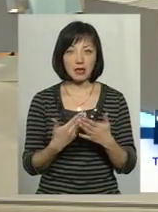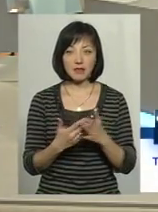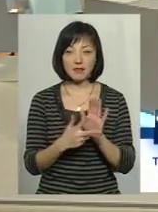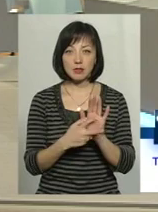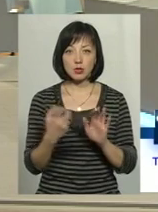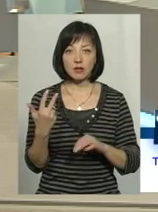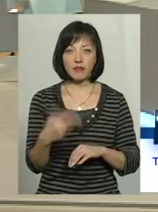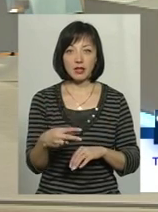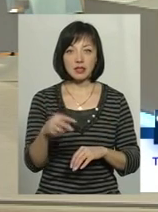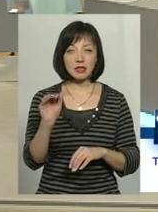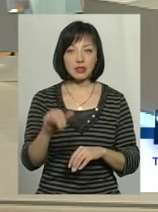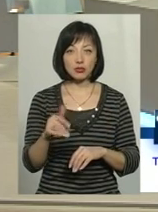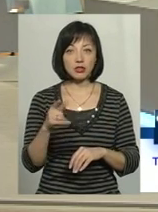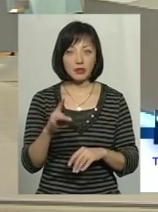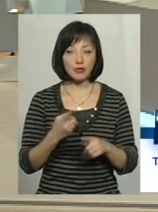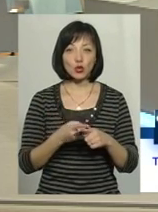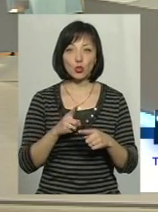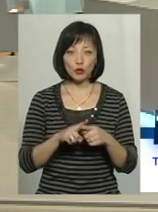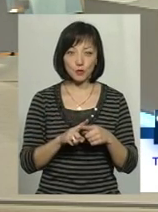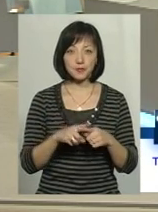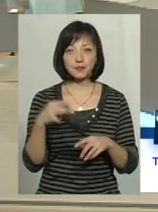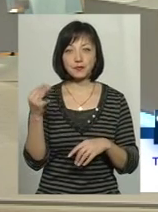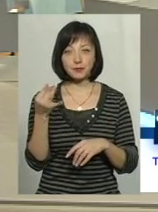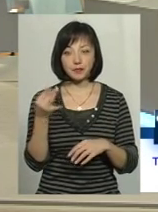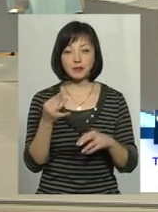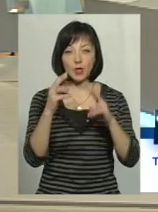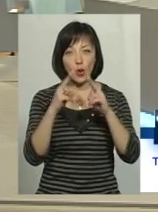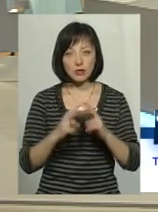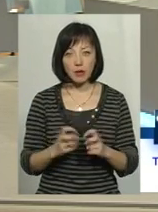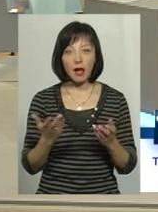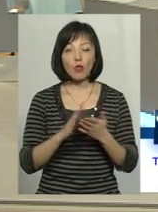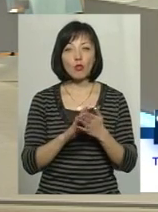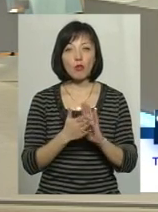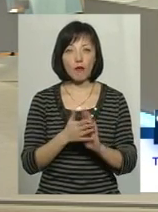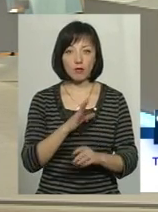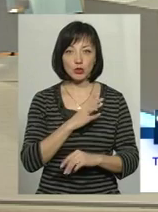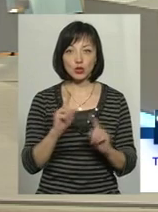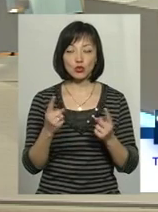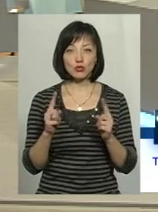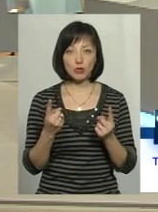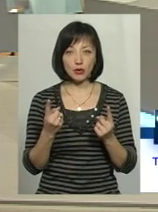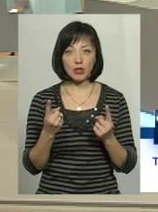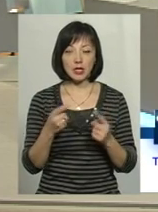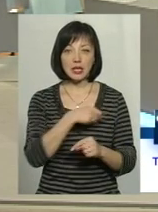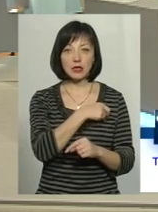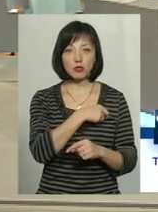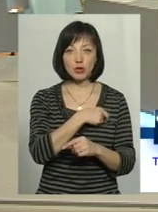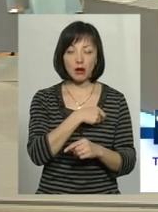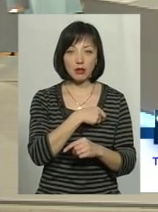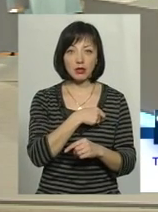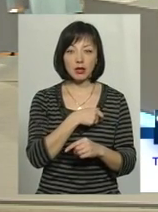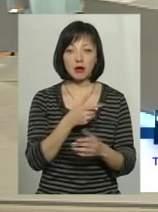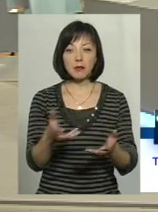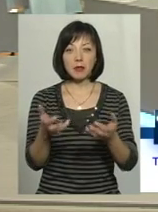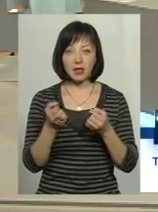820 тисяч гривень. Тому цікаво розібратися, які там умови були, і чому депутат прийняв ці